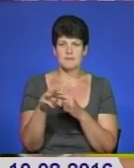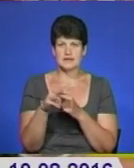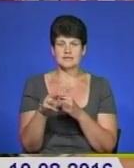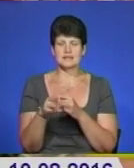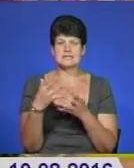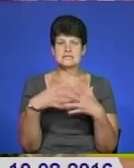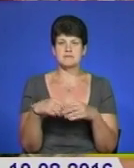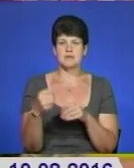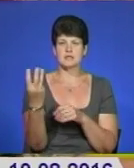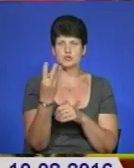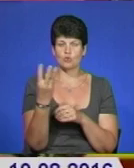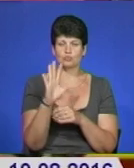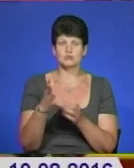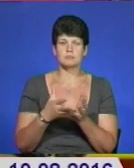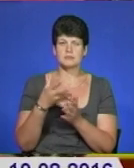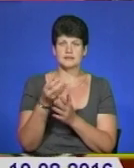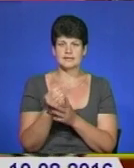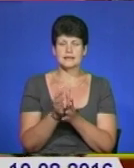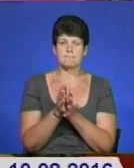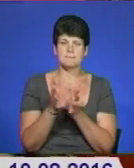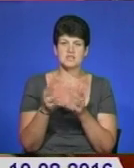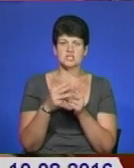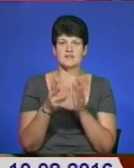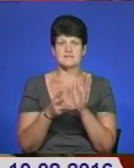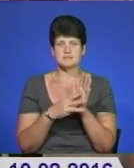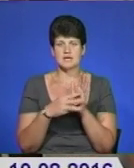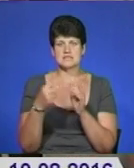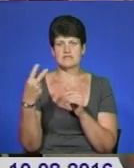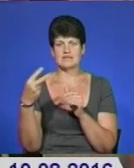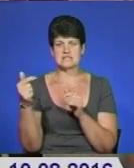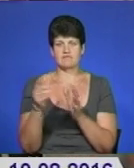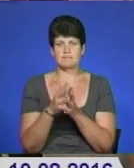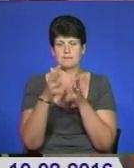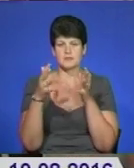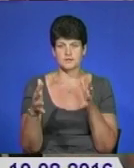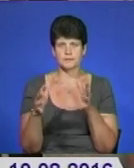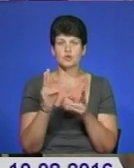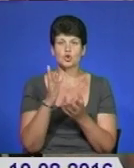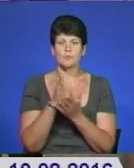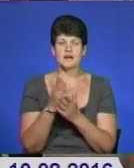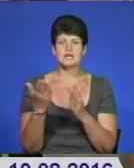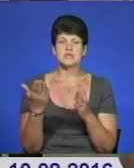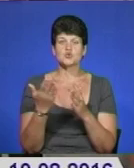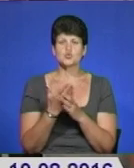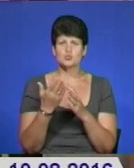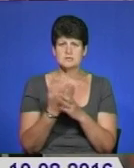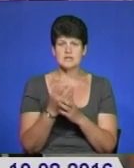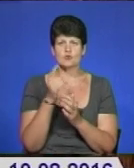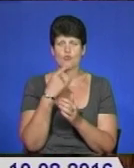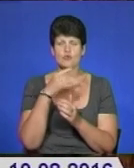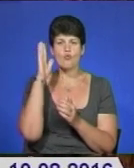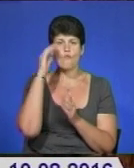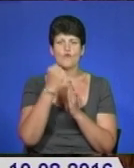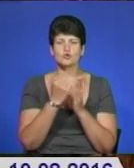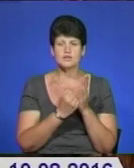'я з трьох чоловік платитиме в місяць більше на 18-20 гривень. Для тих, хто має субсидії, запевняють у Тернопільводоканалі,